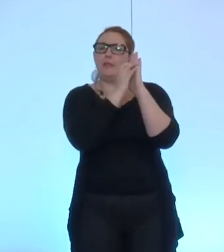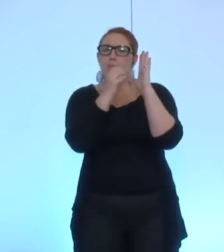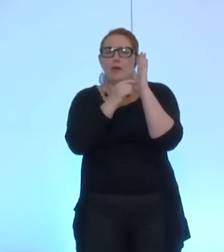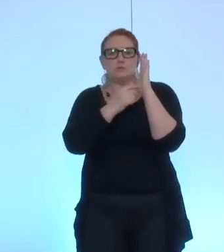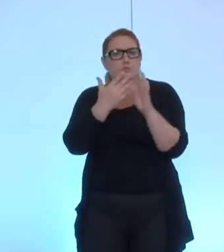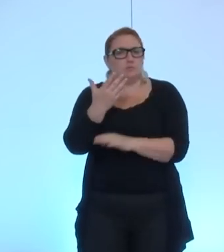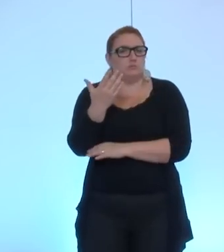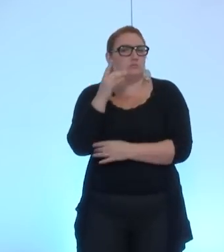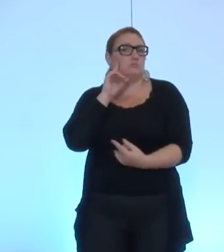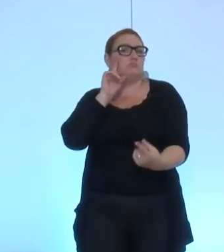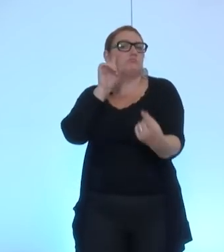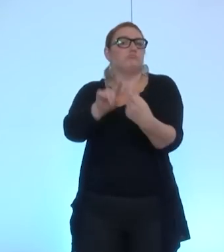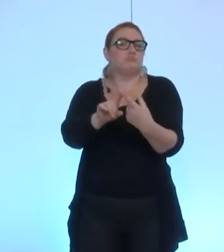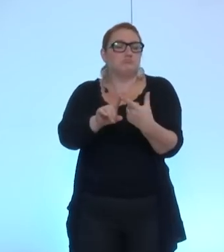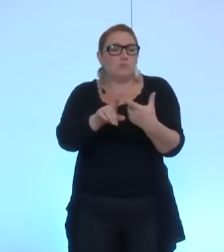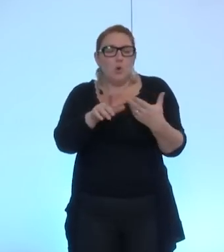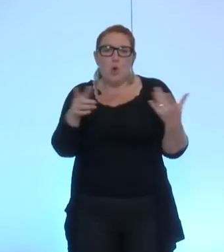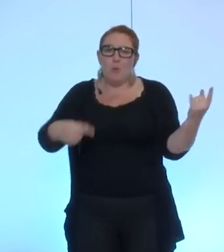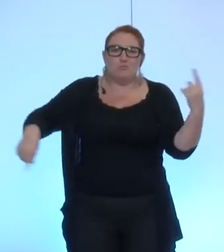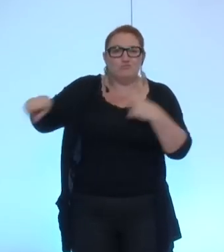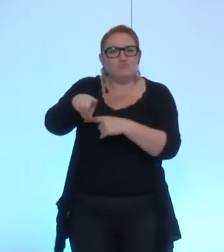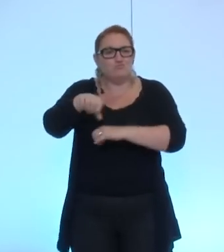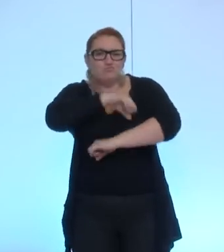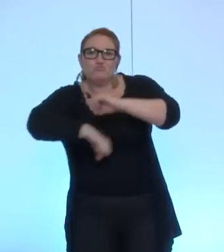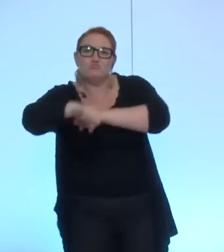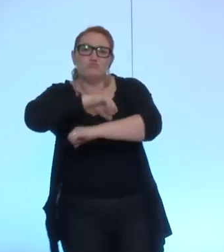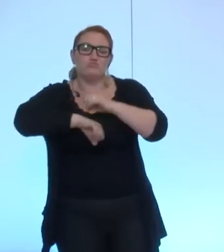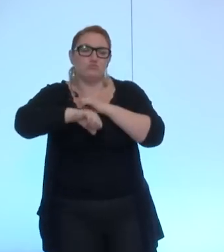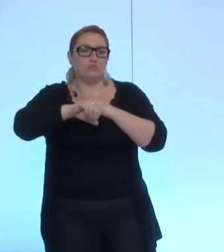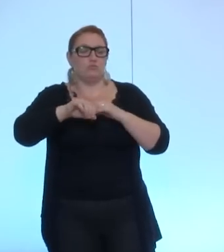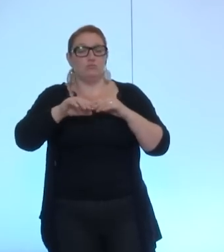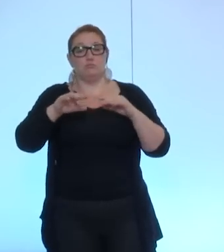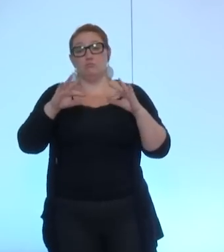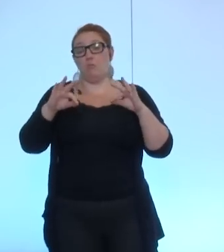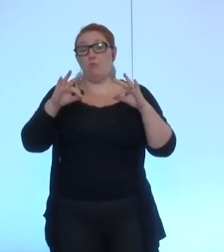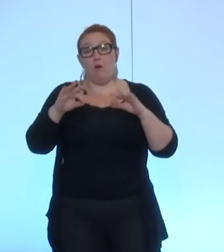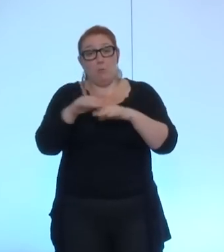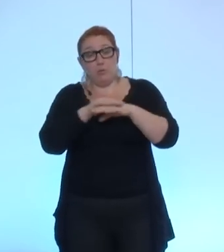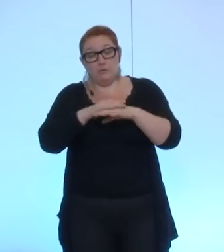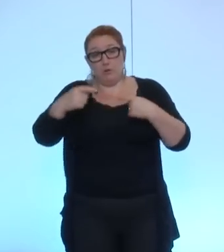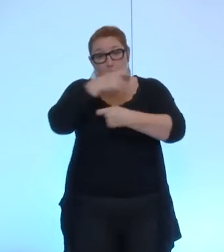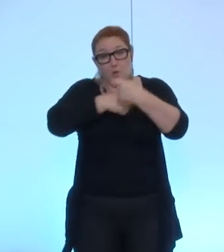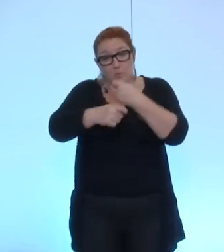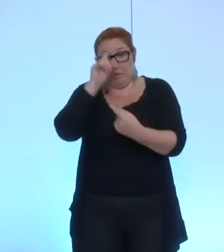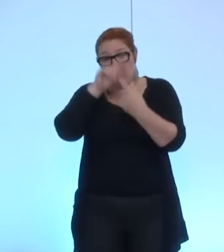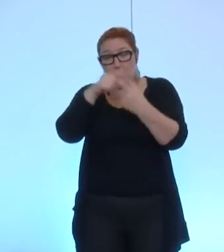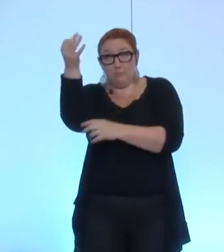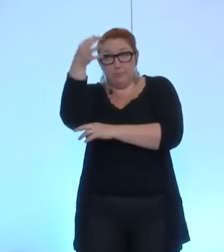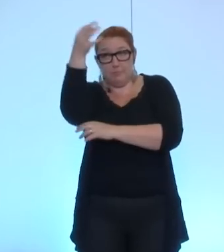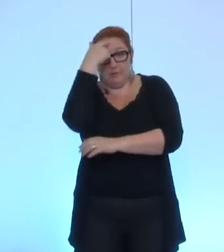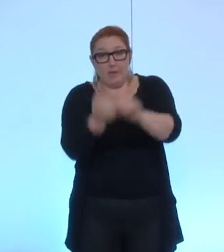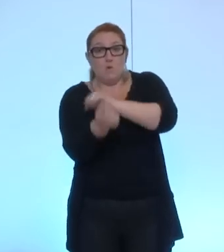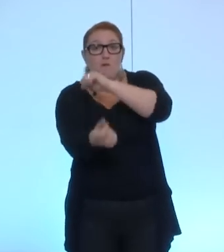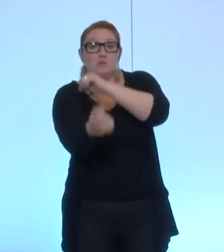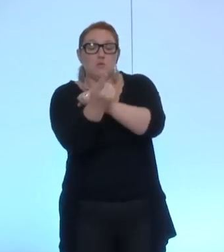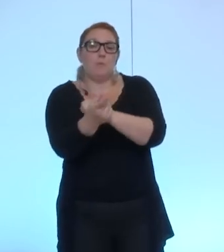sur ces ensembles d'initiatives qui regroupent la politique économique en matière d'innovation ? Donc, notre objet est de rappeler